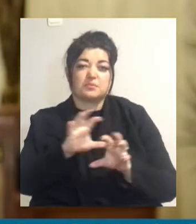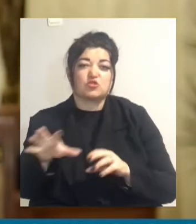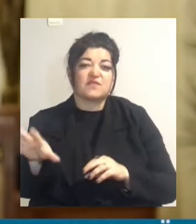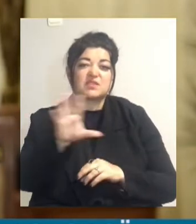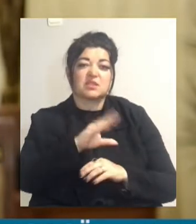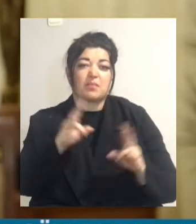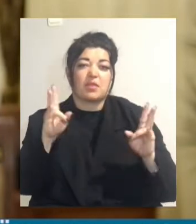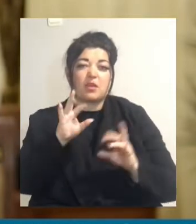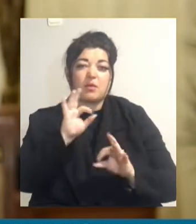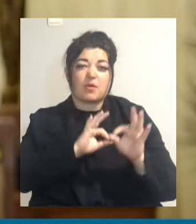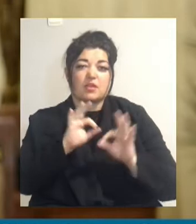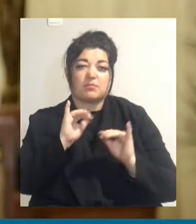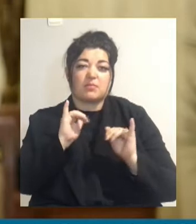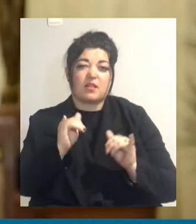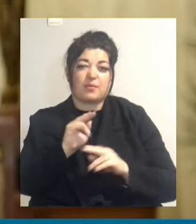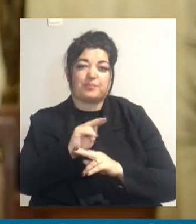погребення.